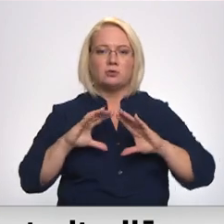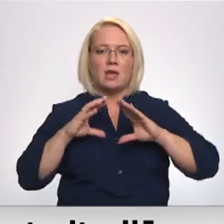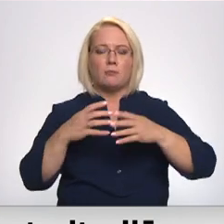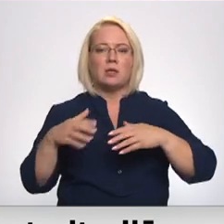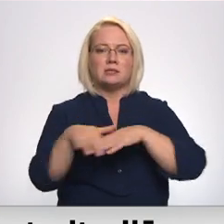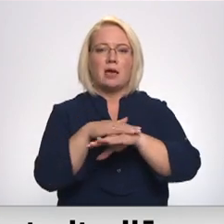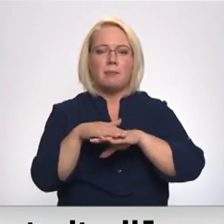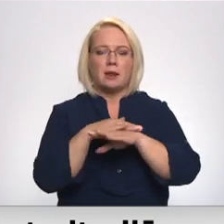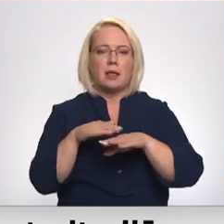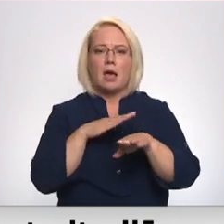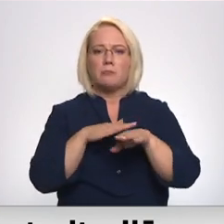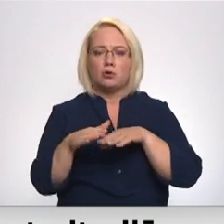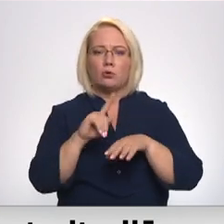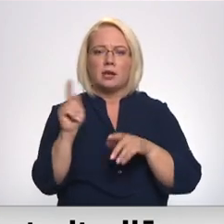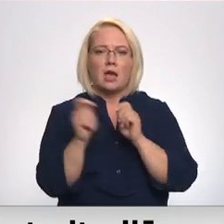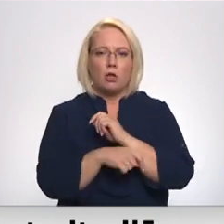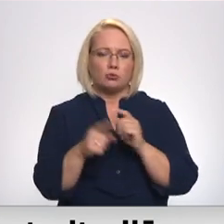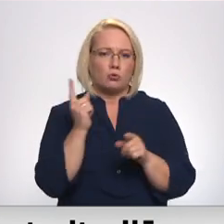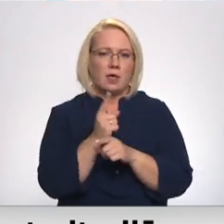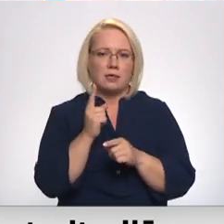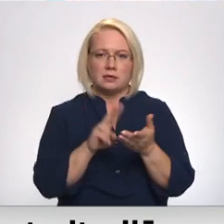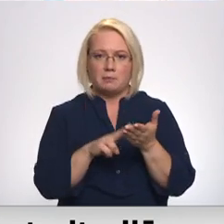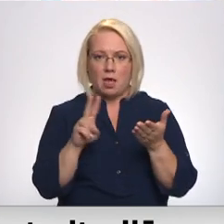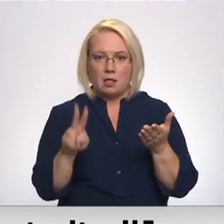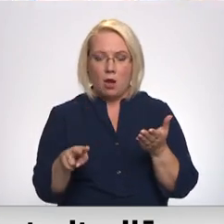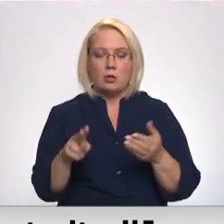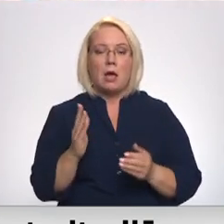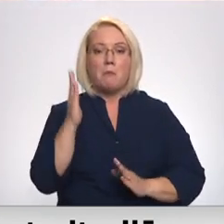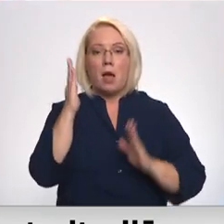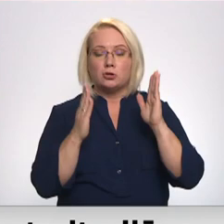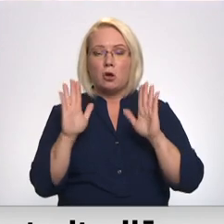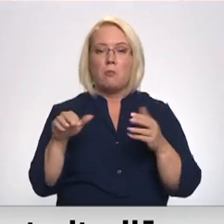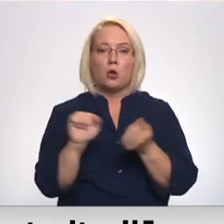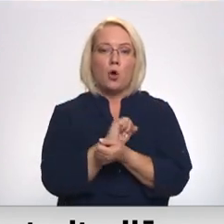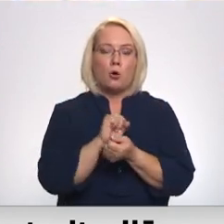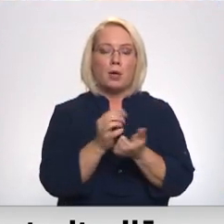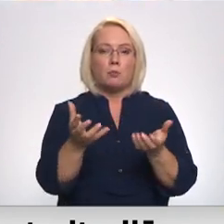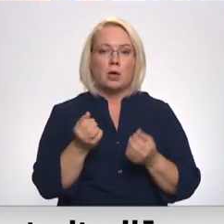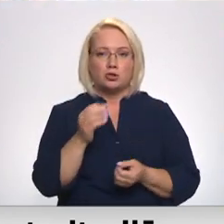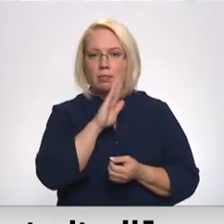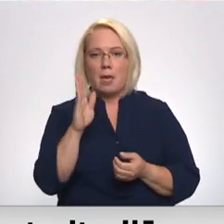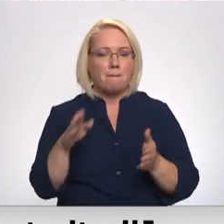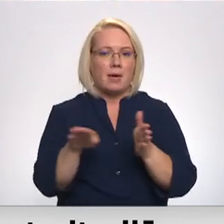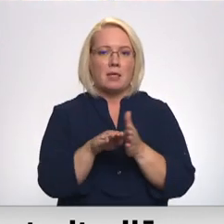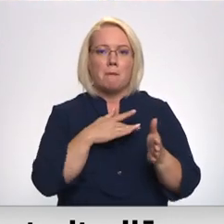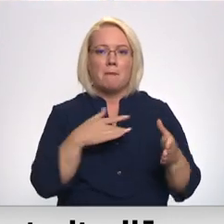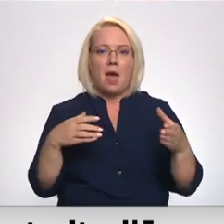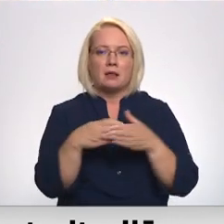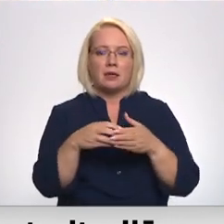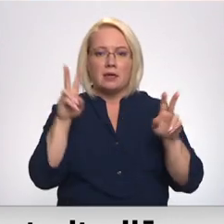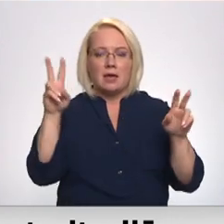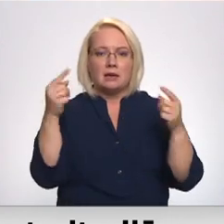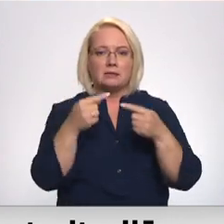absolūti ir jānosot un nedrīkst pieļaut. Balsojumā par dokumentu pieņemšanu nepiedalījās partijas saskaņa. Tās